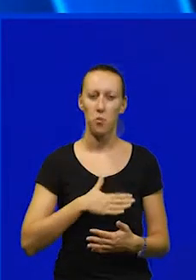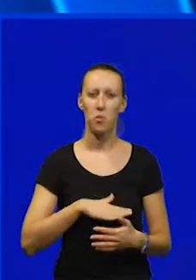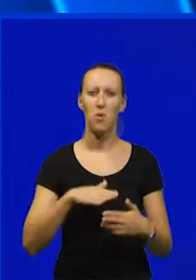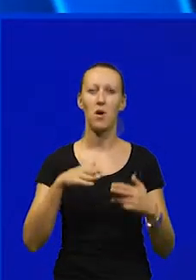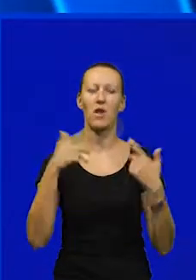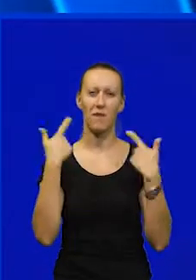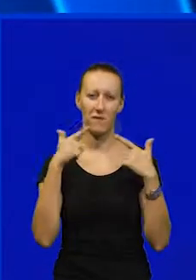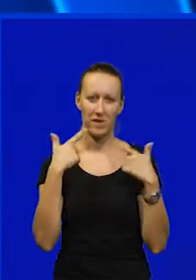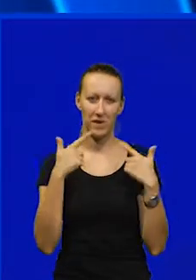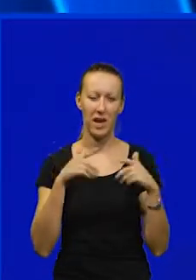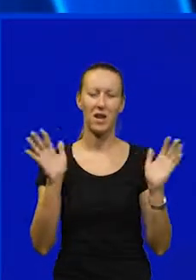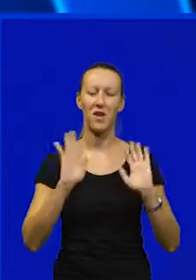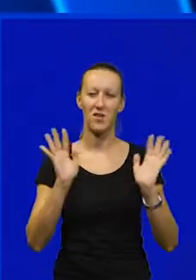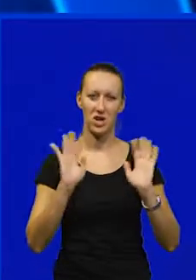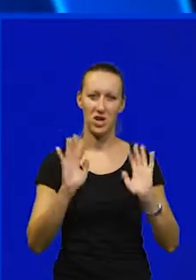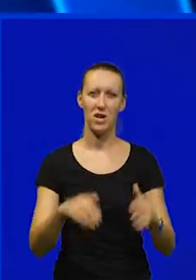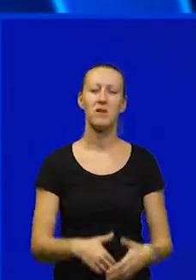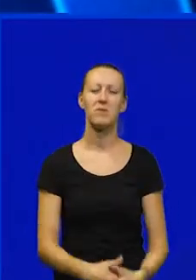ostatak vikenda Doviđenja